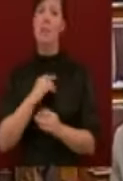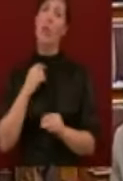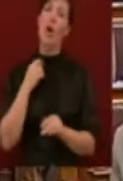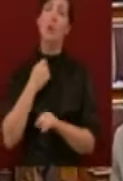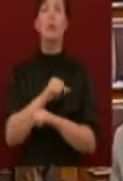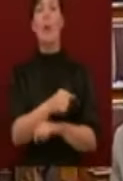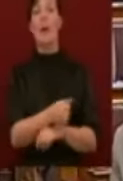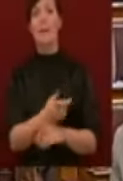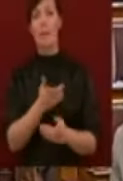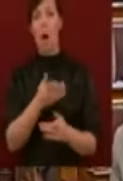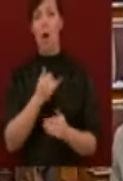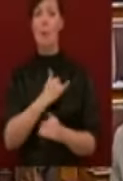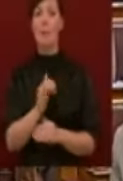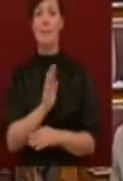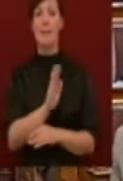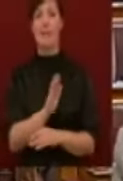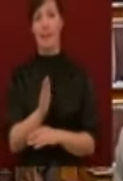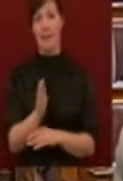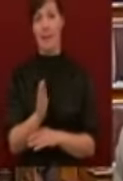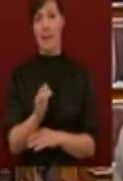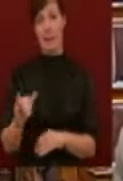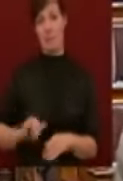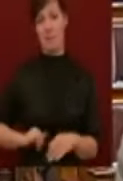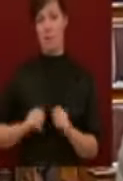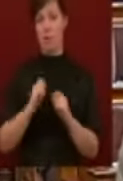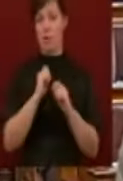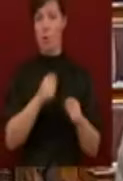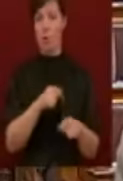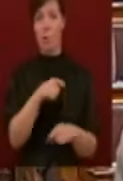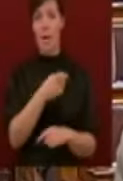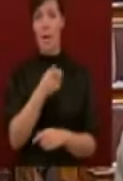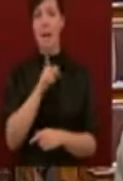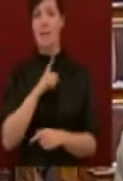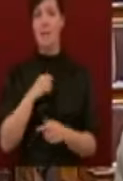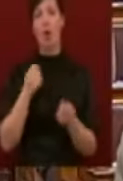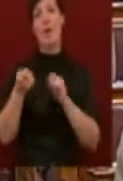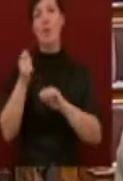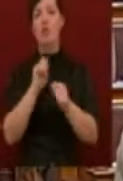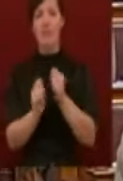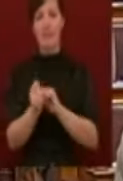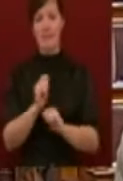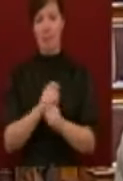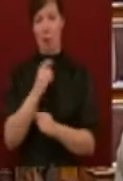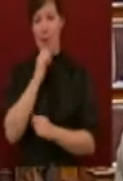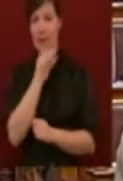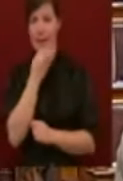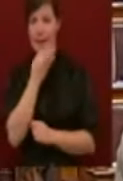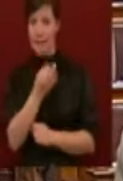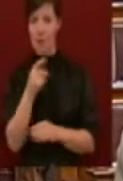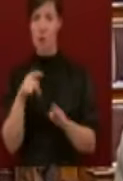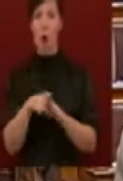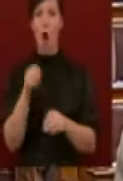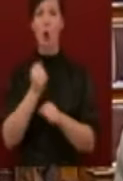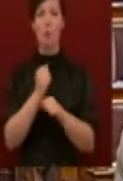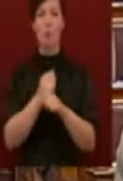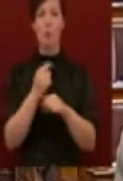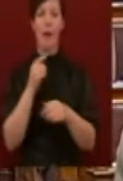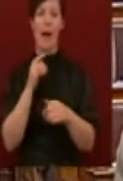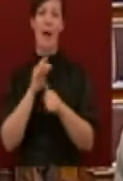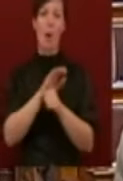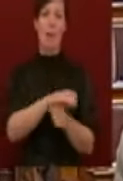nyújtson. Ez nem egyszerű stilisztikai kérdés, tisztelt kormánypárti képviselőtársaim. A közmunkára való kényszerítés